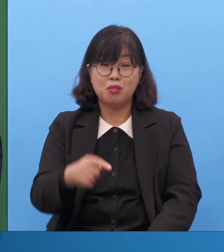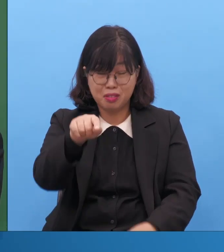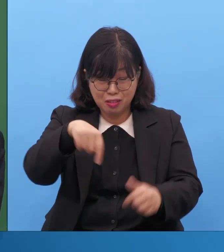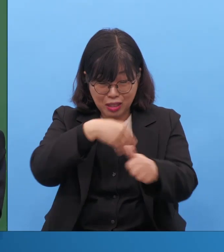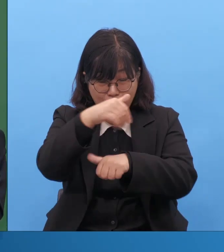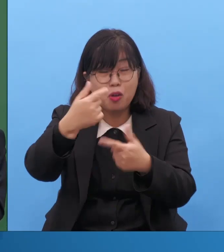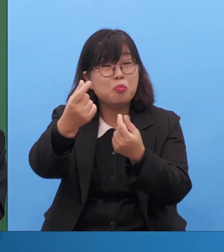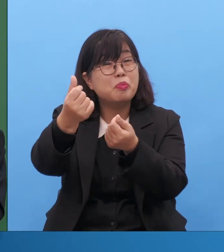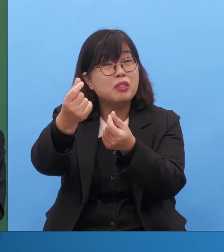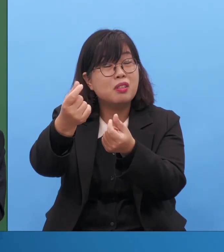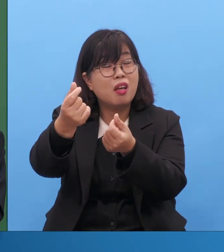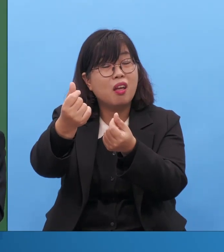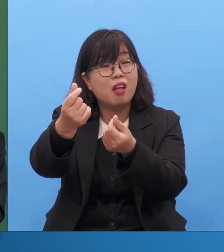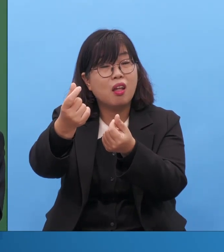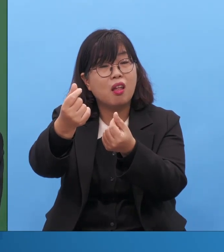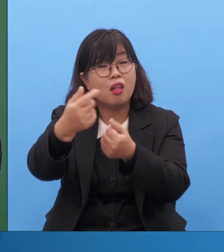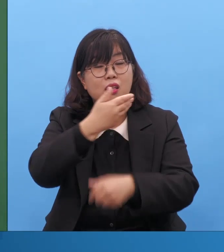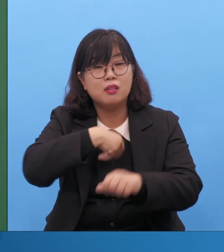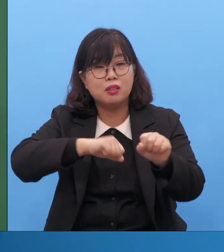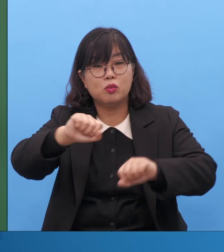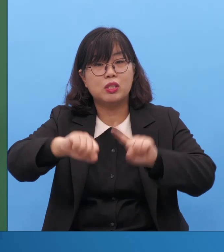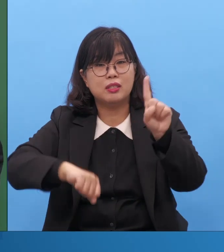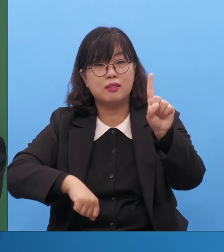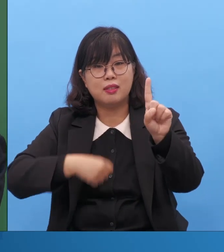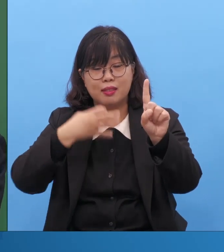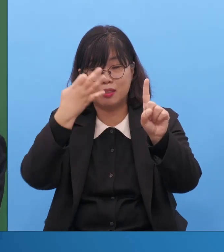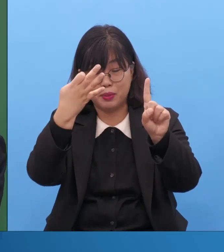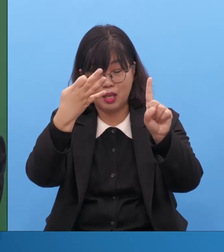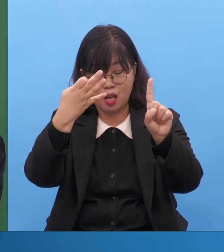여기는 바리새인 같은 사람들 죽어도 못 오는 자리입니다.